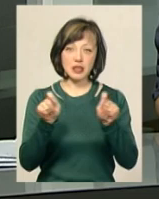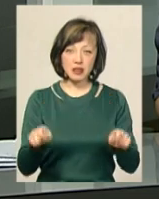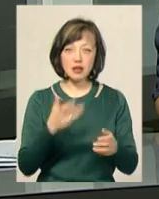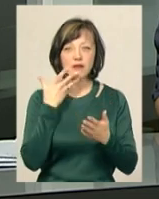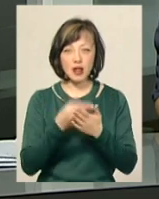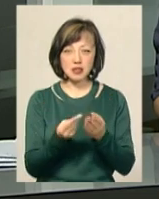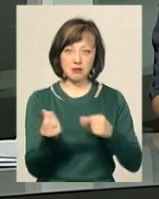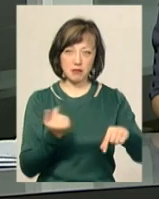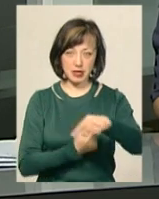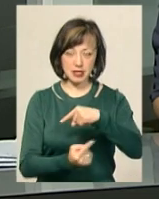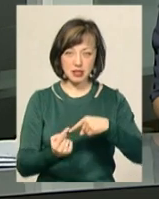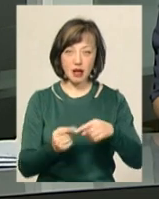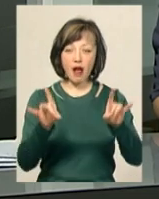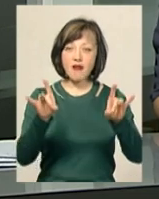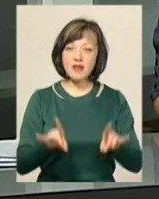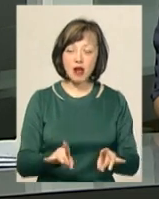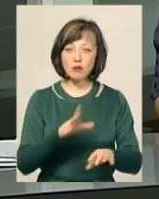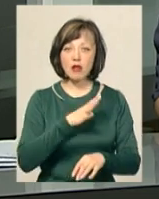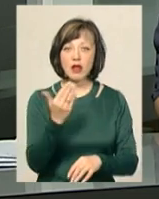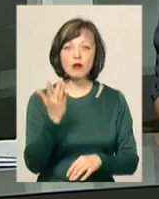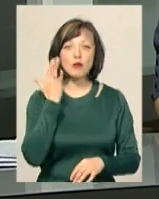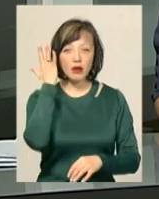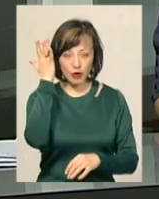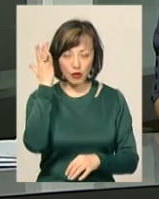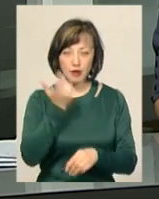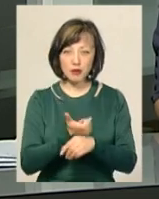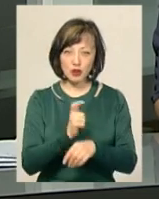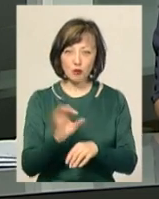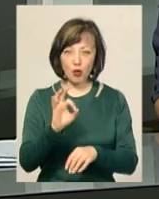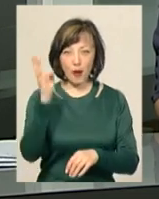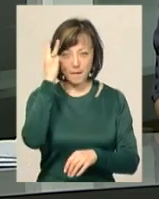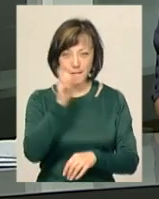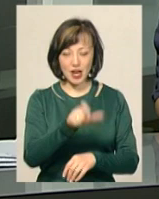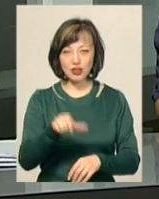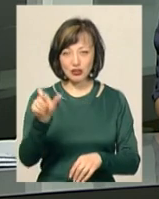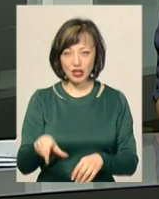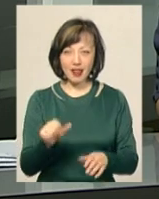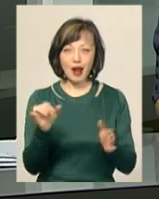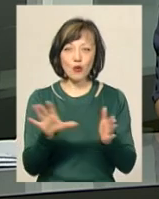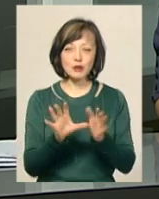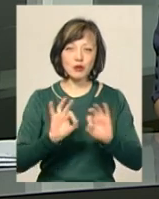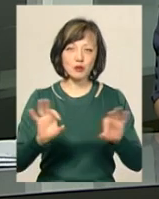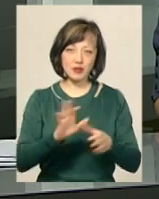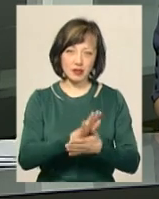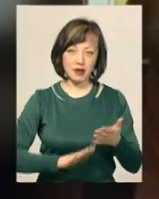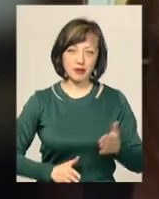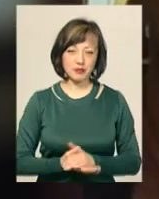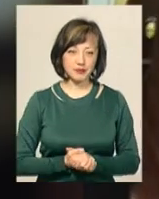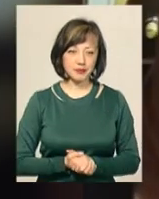власний бізнес. Кав'ярня, кажуть, була їхньою мрією. Більше про хмельничан-рекордсменів розповість Дарина Денисенко.